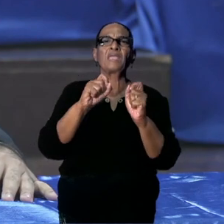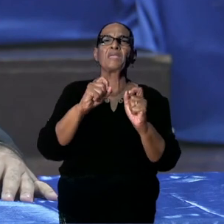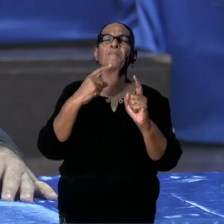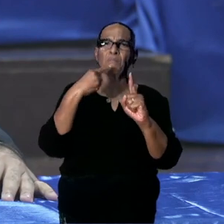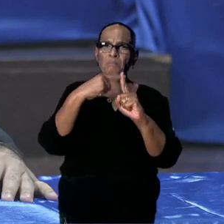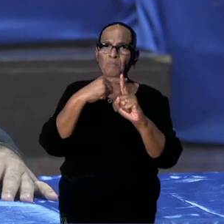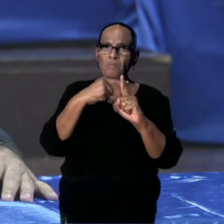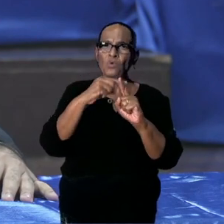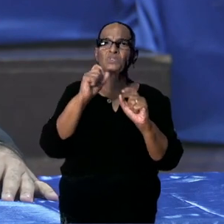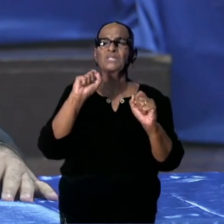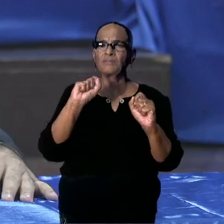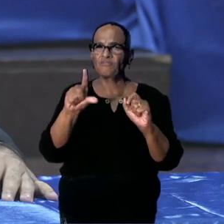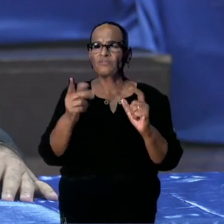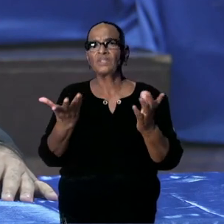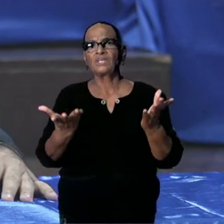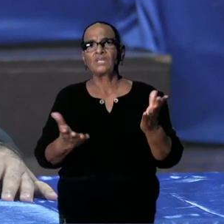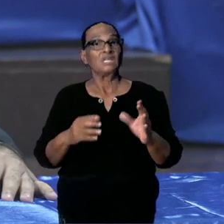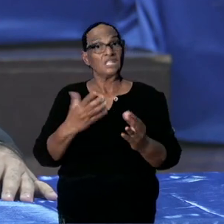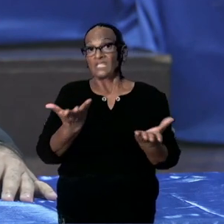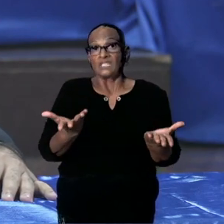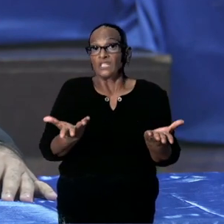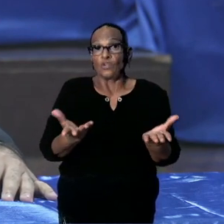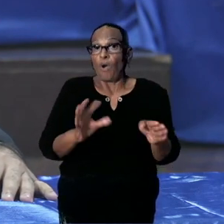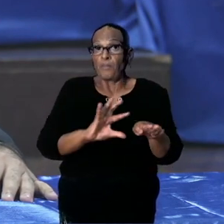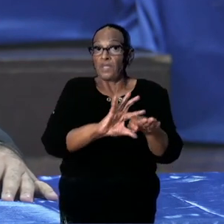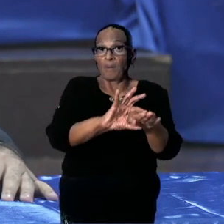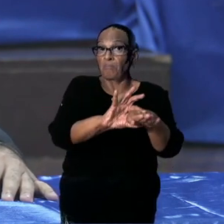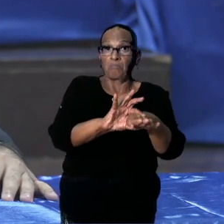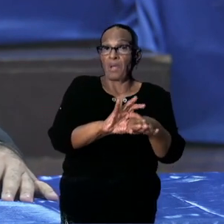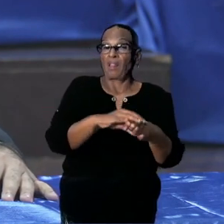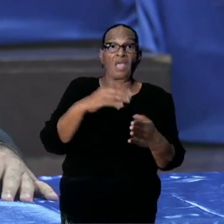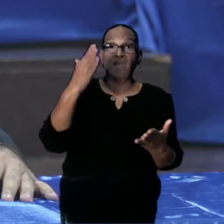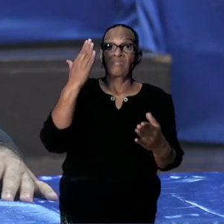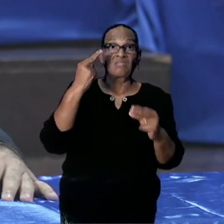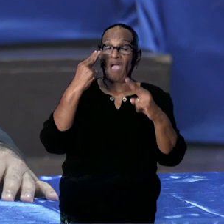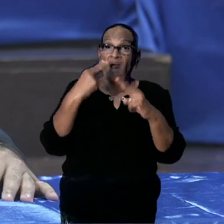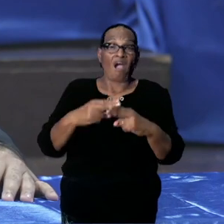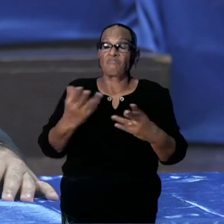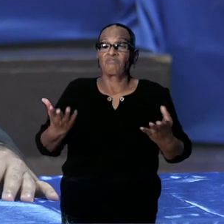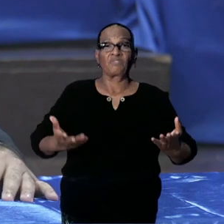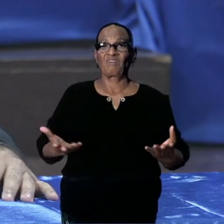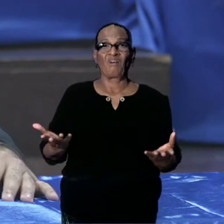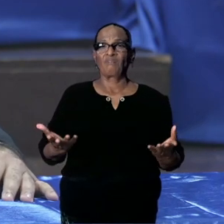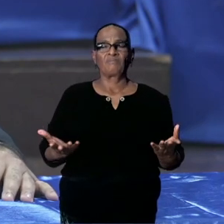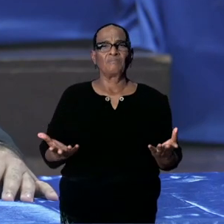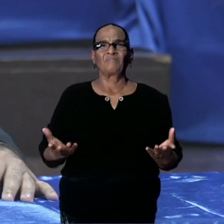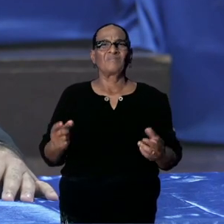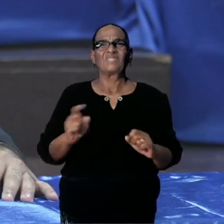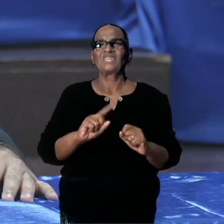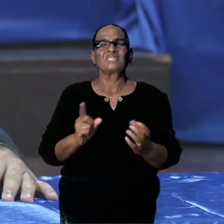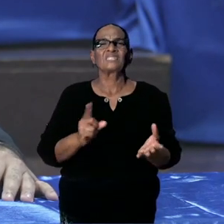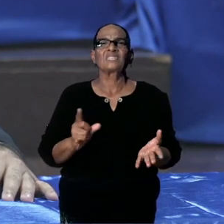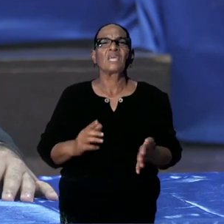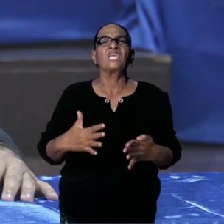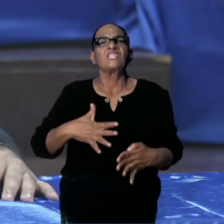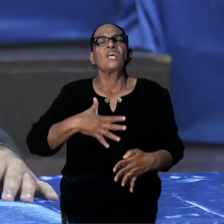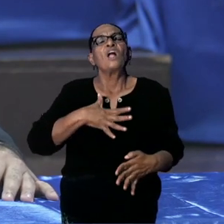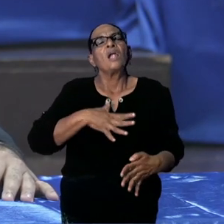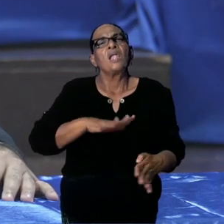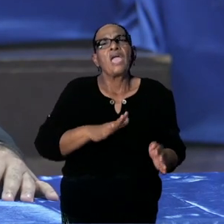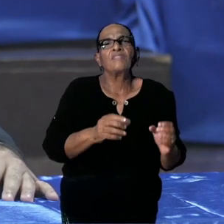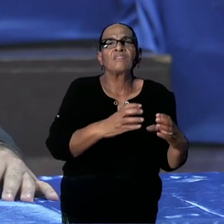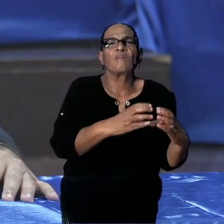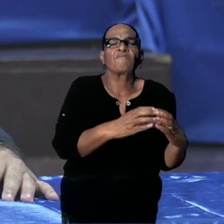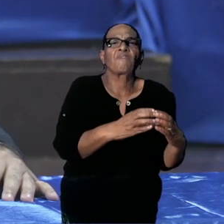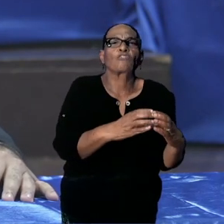voorgrond om je beleid af te stemmen. in elk geval is het geen leidende factor in